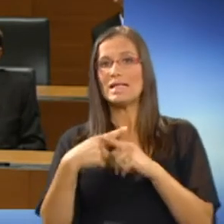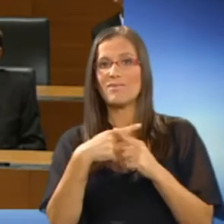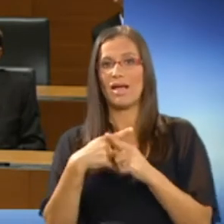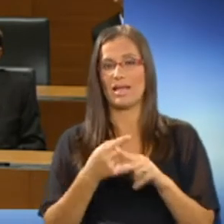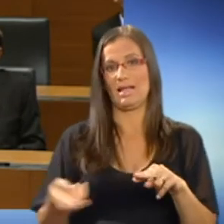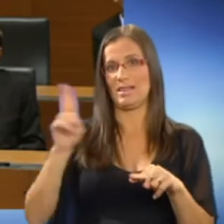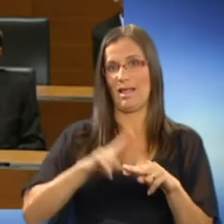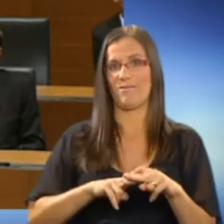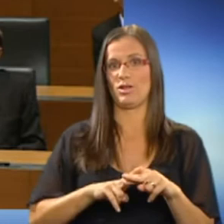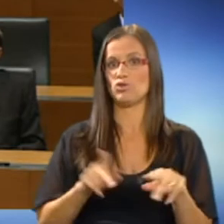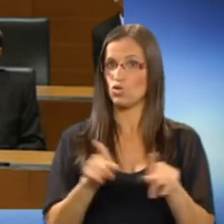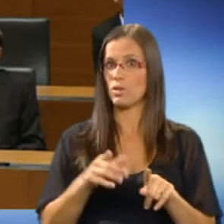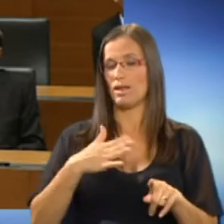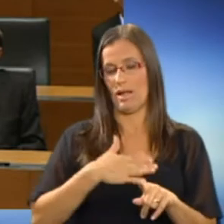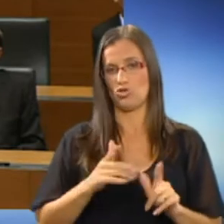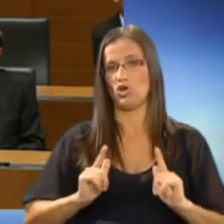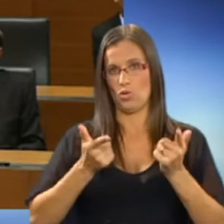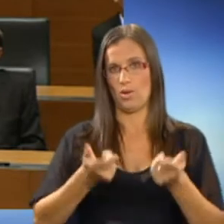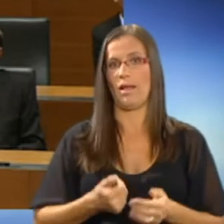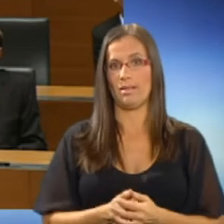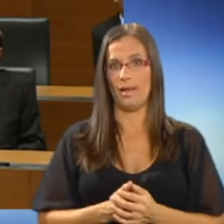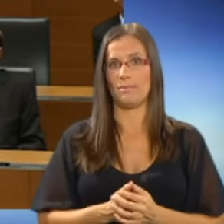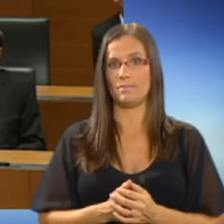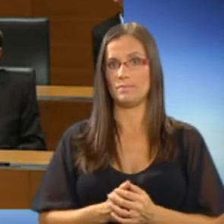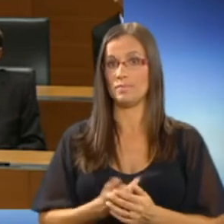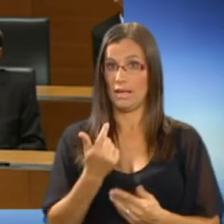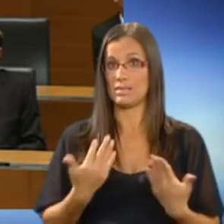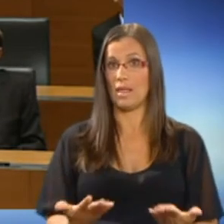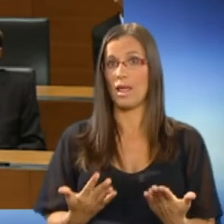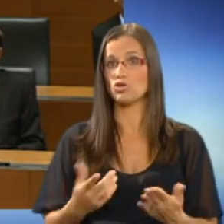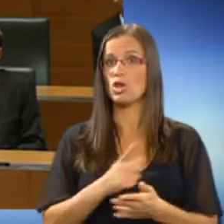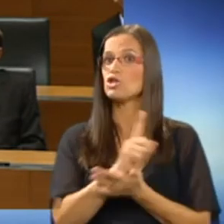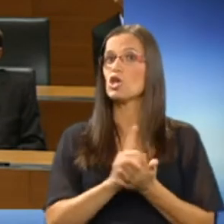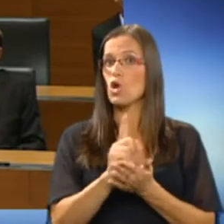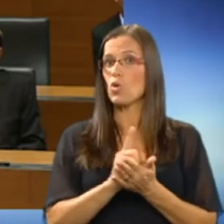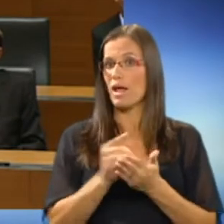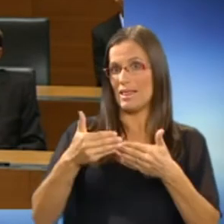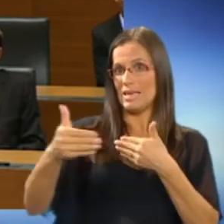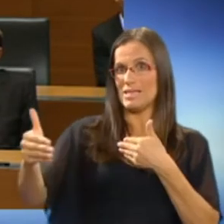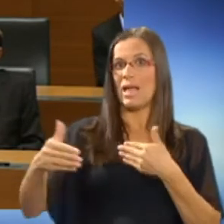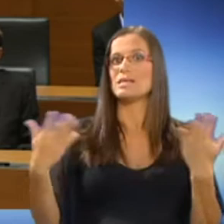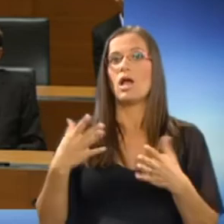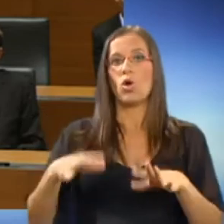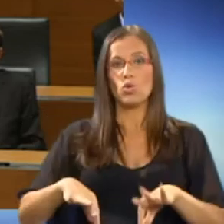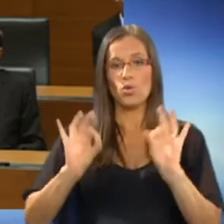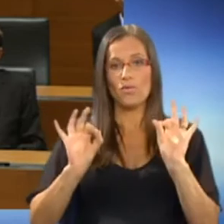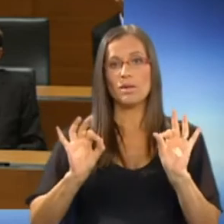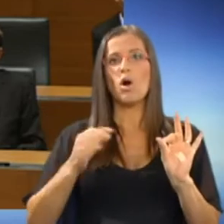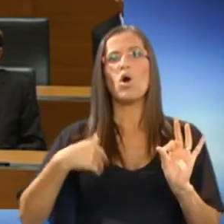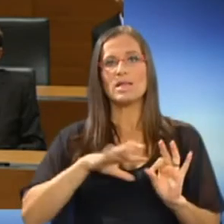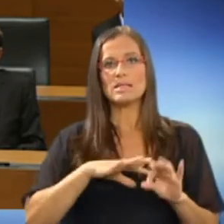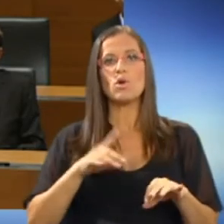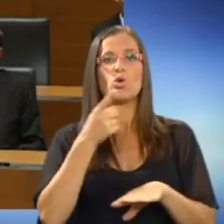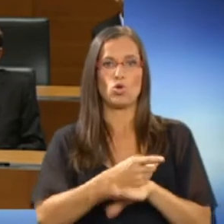največ, tudi naša življenja. Iz današnje časovne distance lahko ugotovimo, da smo se